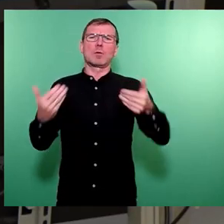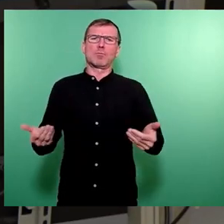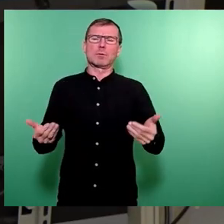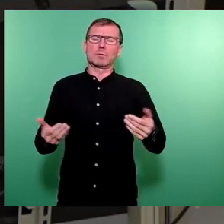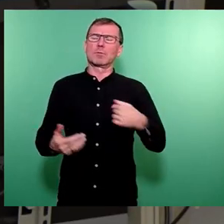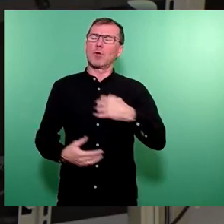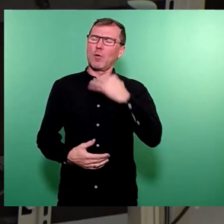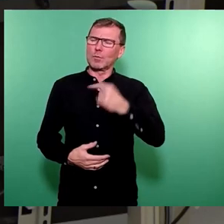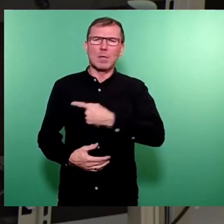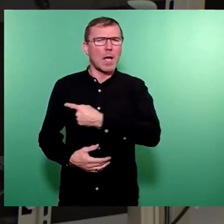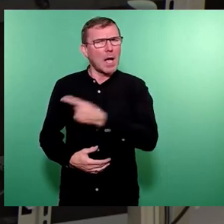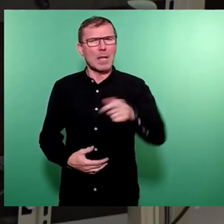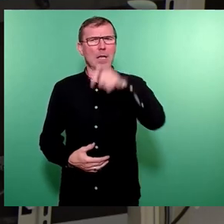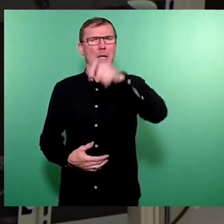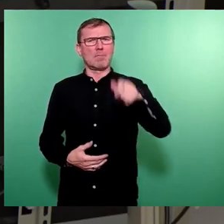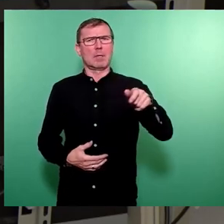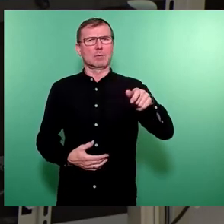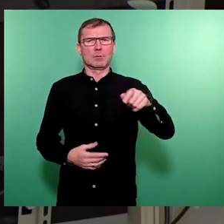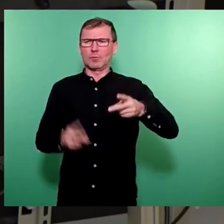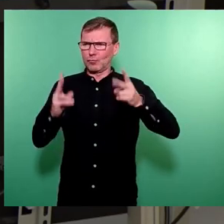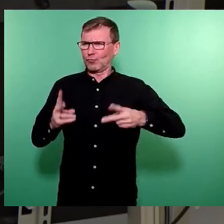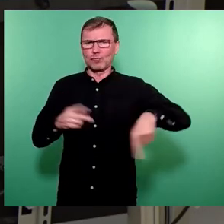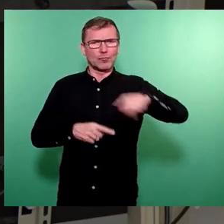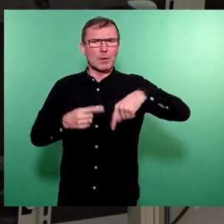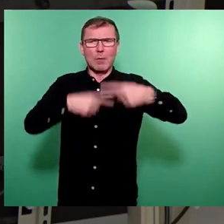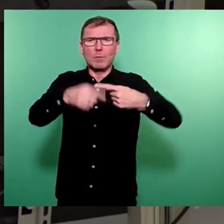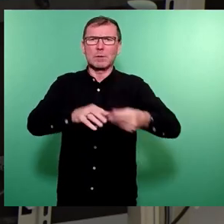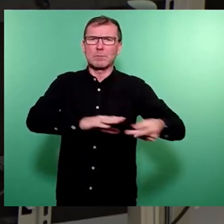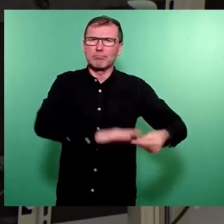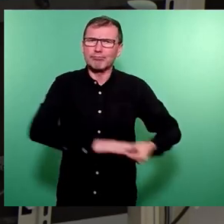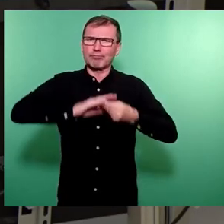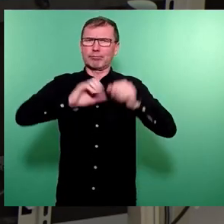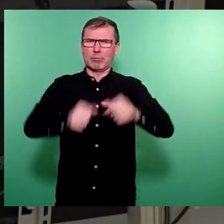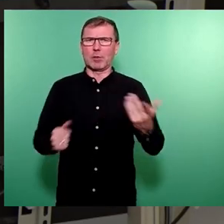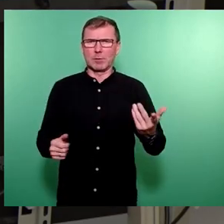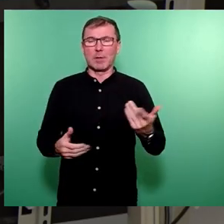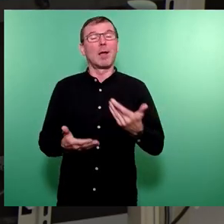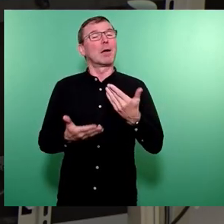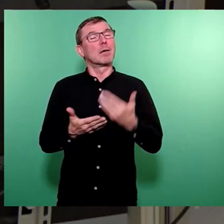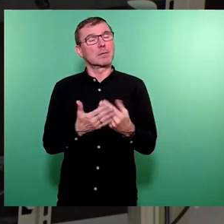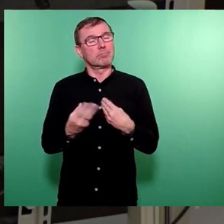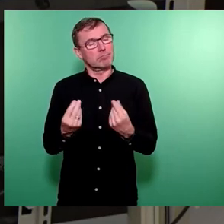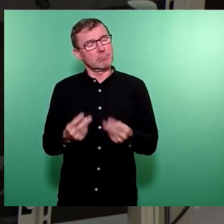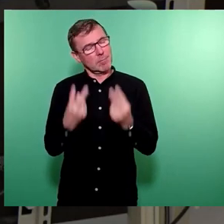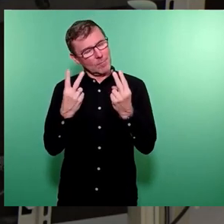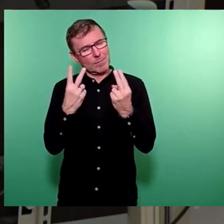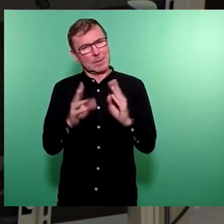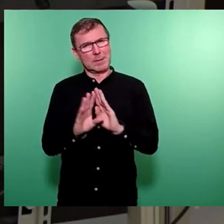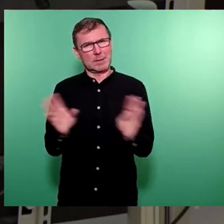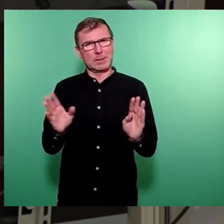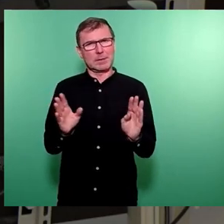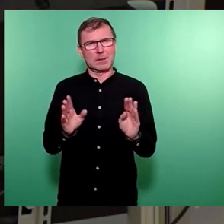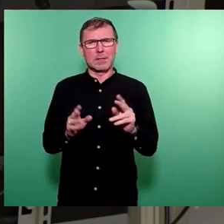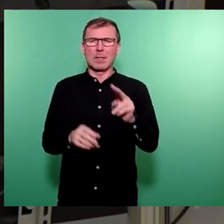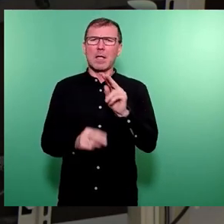alle Menschen sich an den Prozessen in der Stadt beteiligen können. Deswegen fanden wir es ganz besonders wichtig, dass die